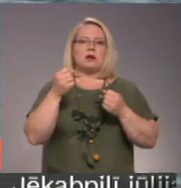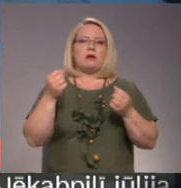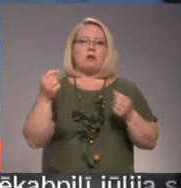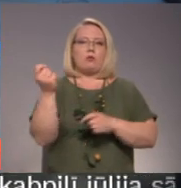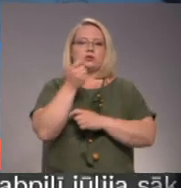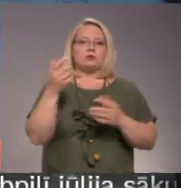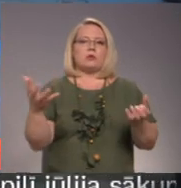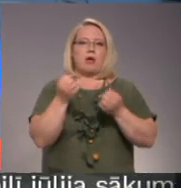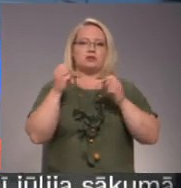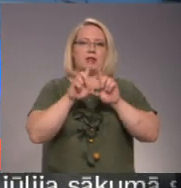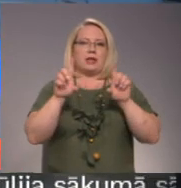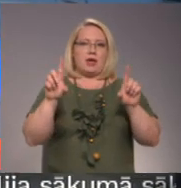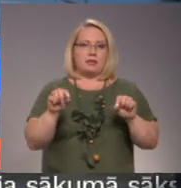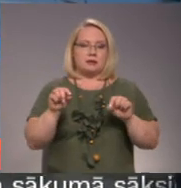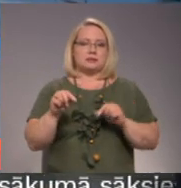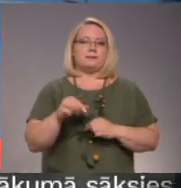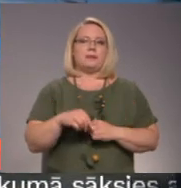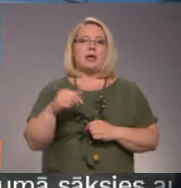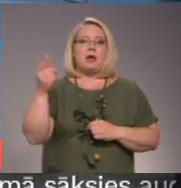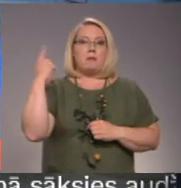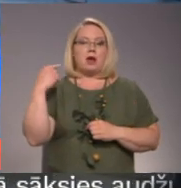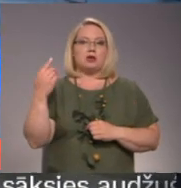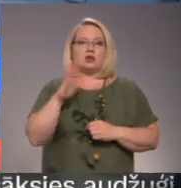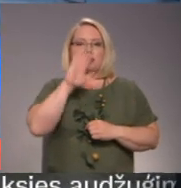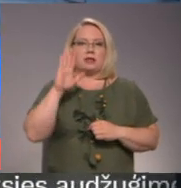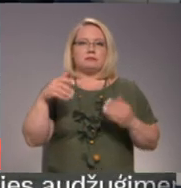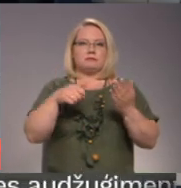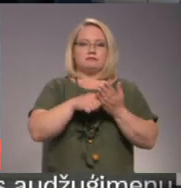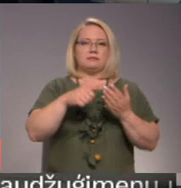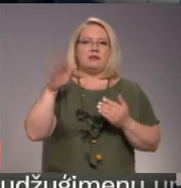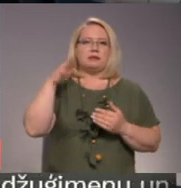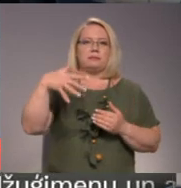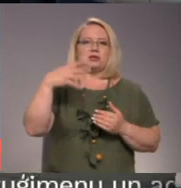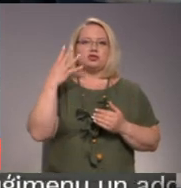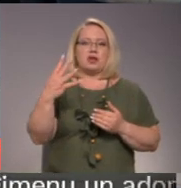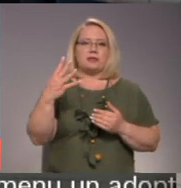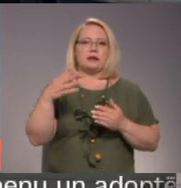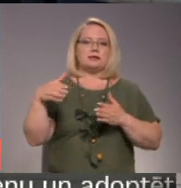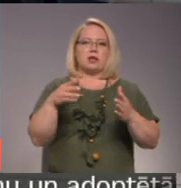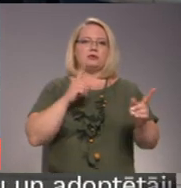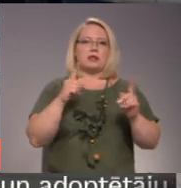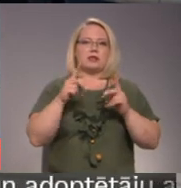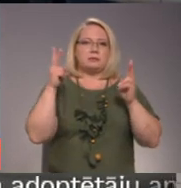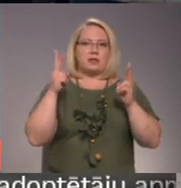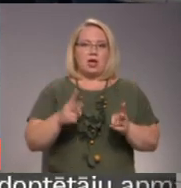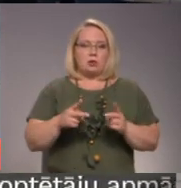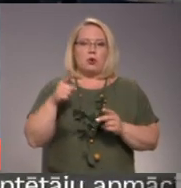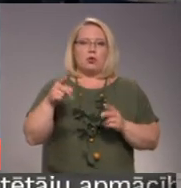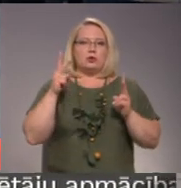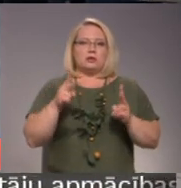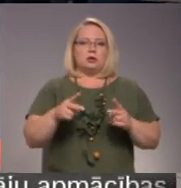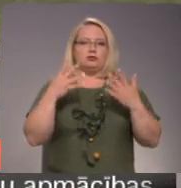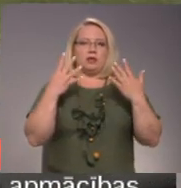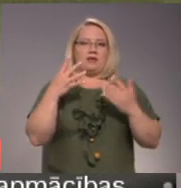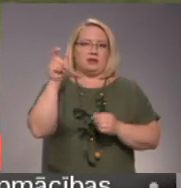dienās. Pagājušajā dienaktī valstī ir reģistrēts 54 ceļu satiksmas negadījumi un tajos cietuši 9